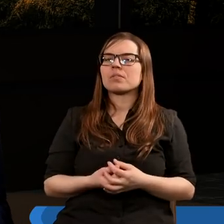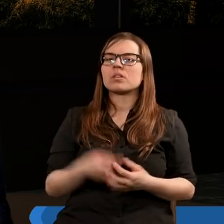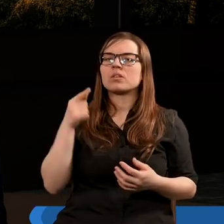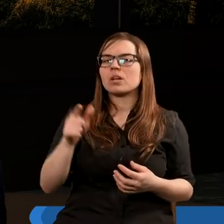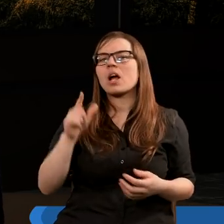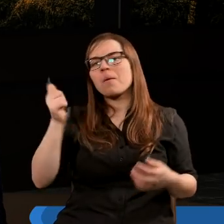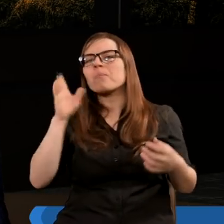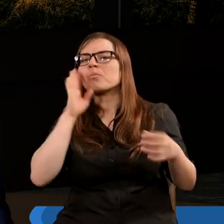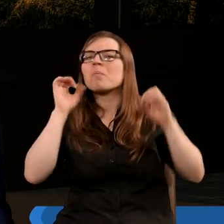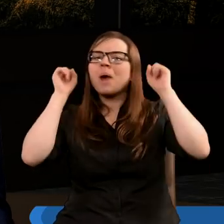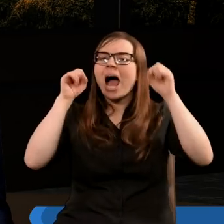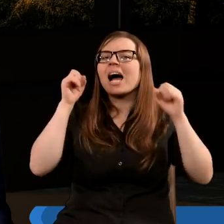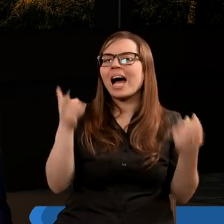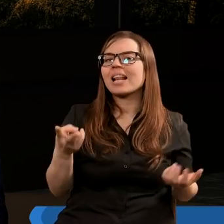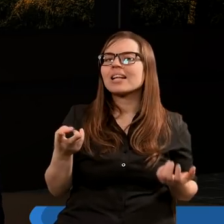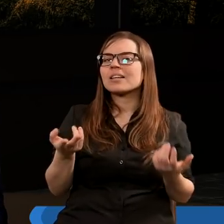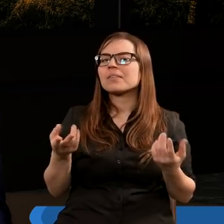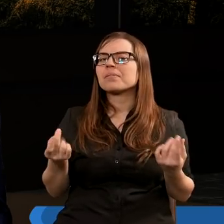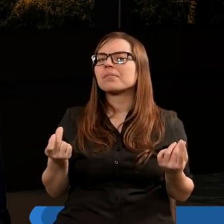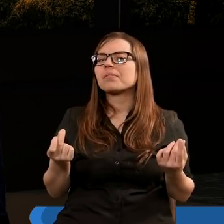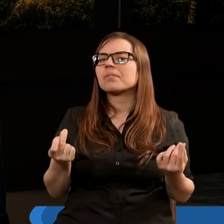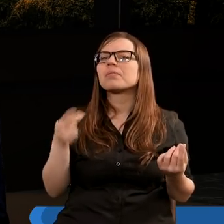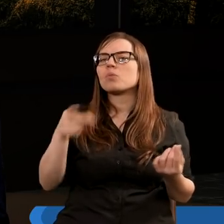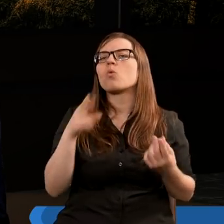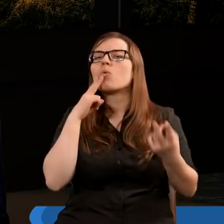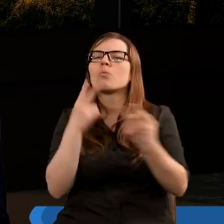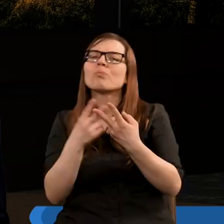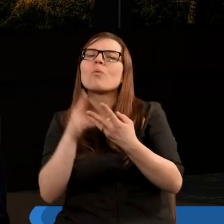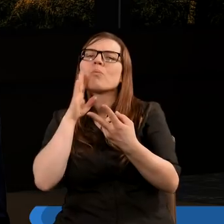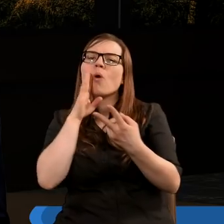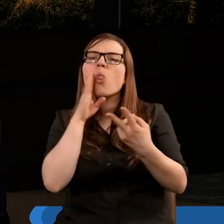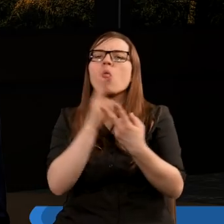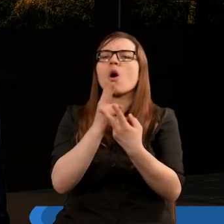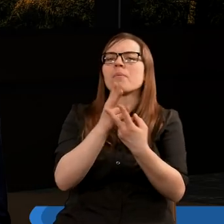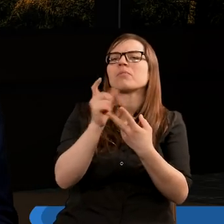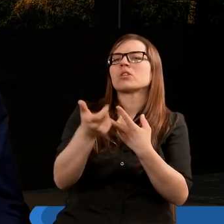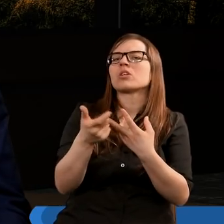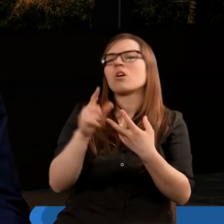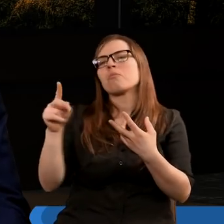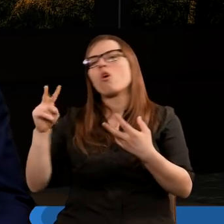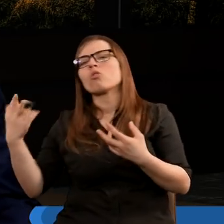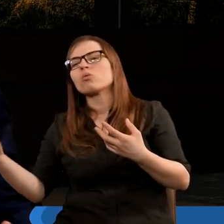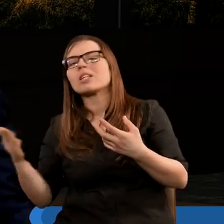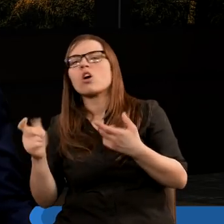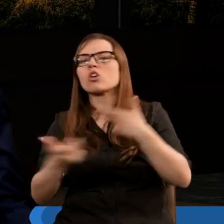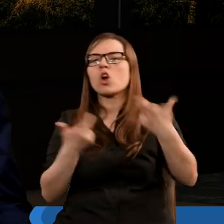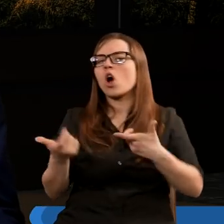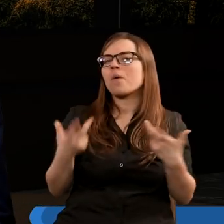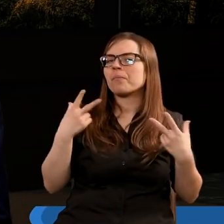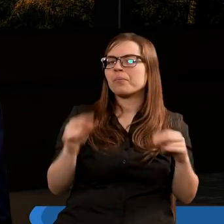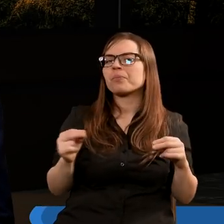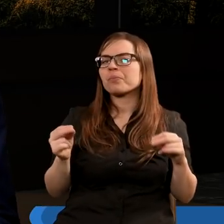tutaj było drugie zwierzę, baranek, prawda? To jest upodobnione, to jest podobne. Tu nie jest mowa o czymś po drugiej stronie,